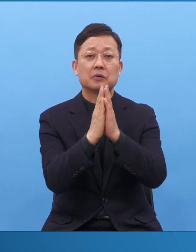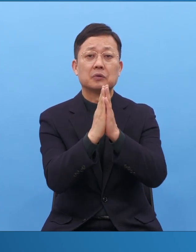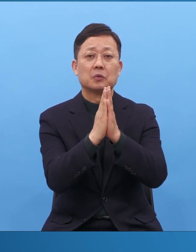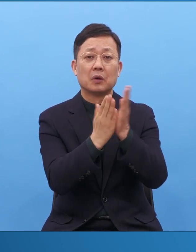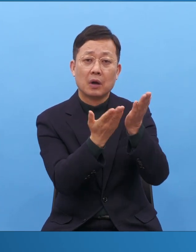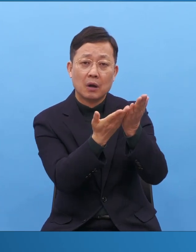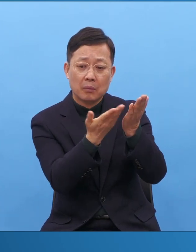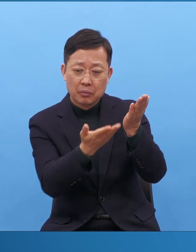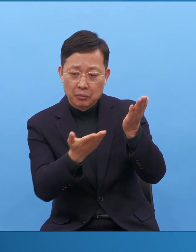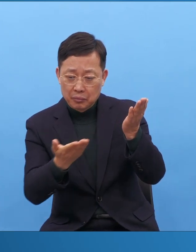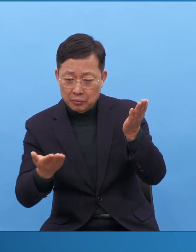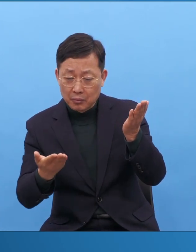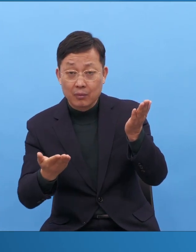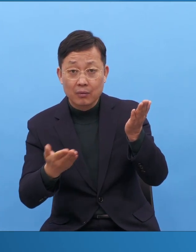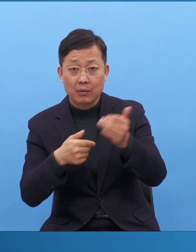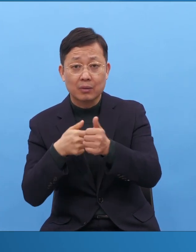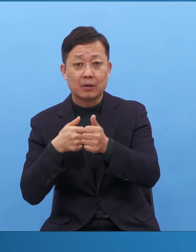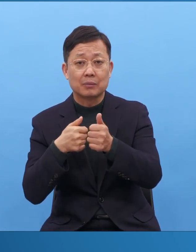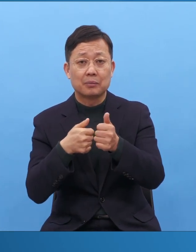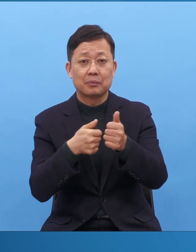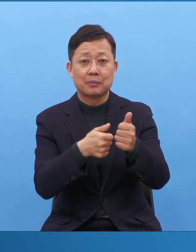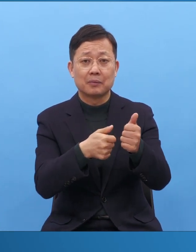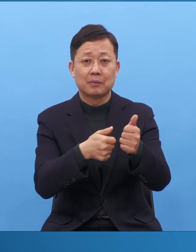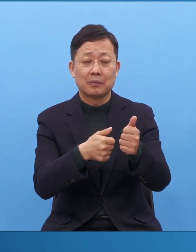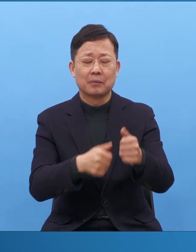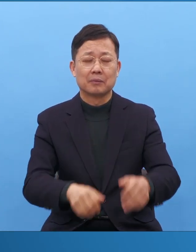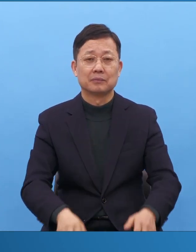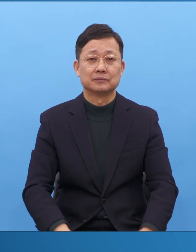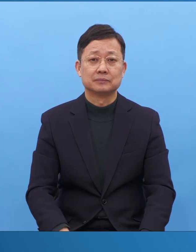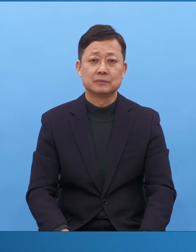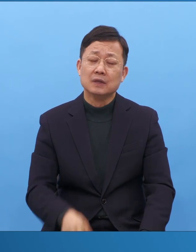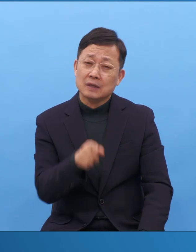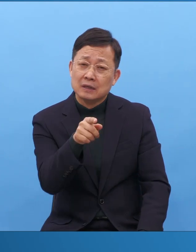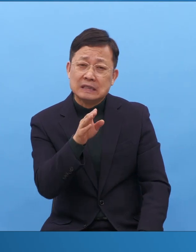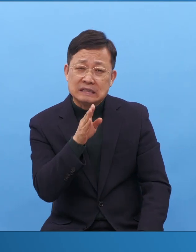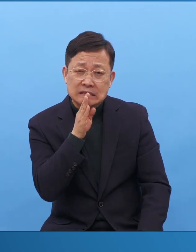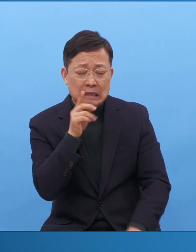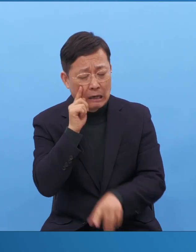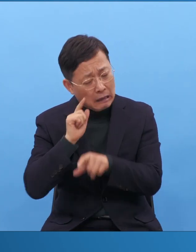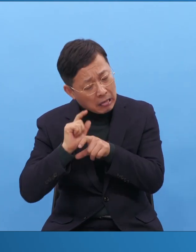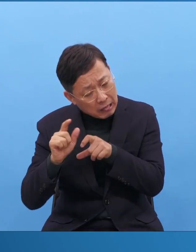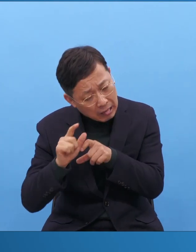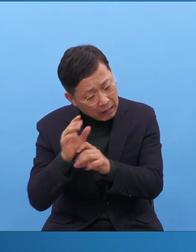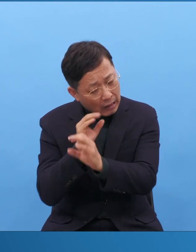그렇게 생각하지 않습니까? 여러분 진짜 고민이 있다 24 되잖아요.